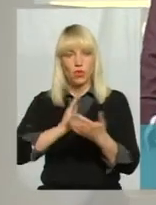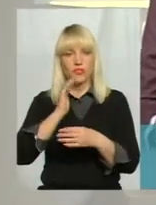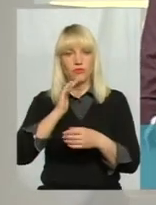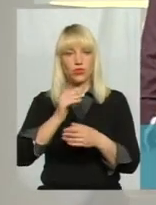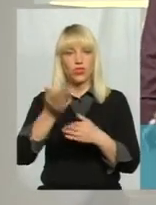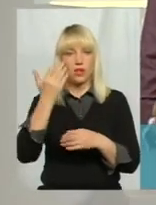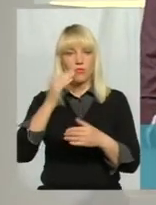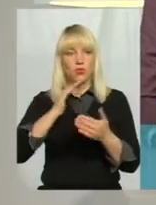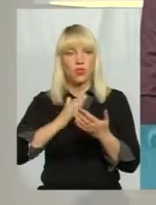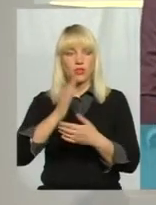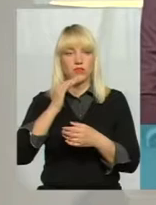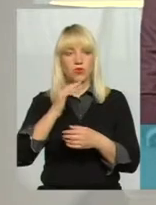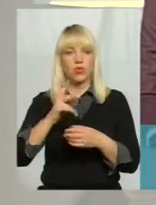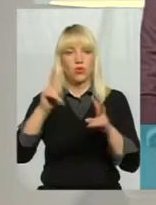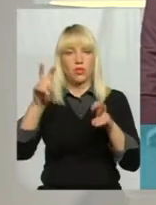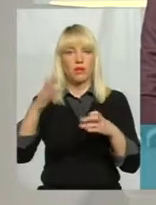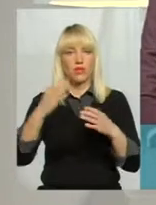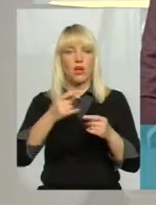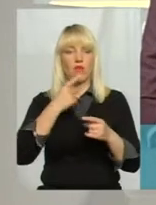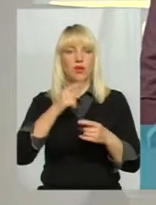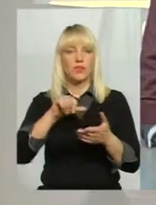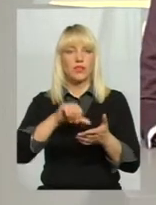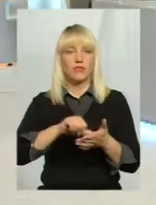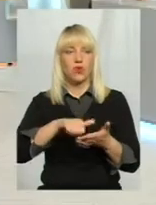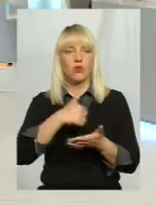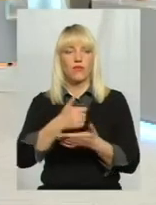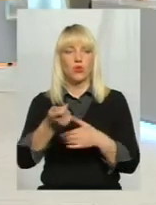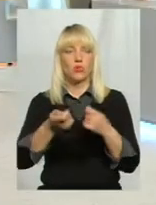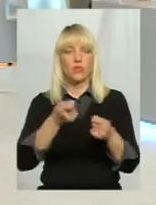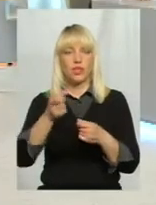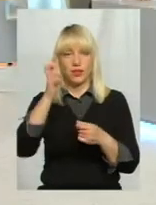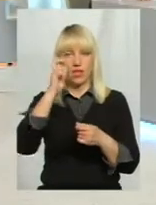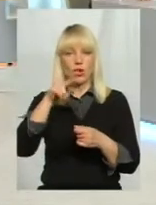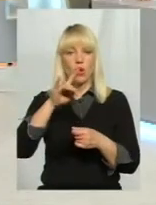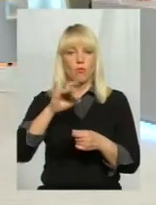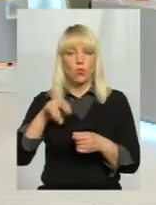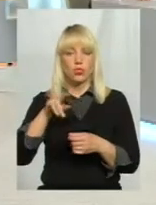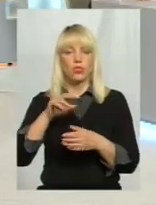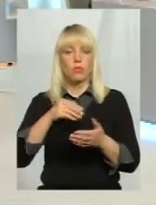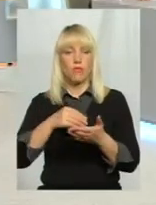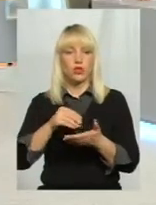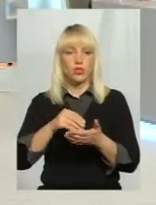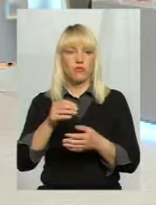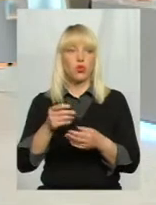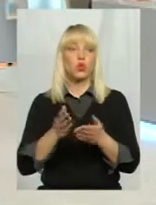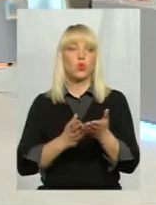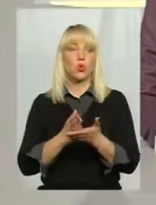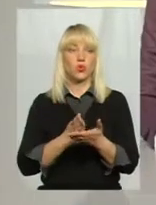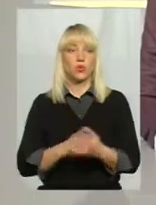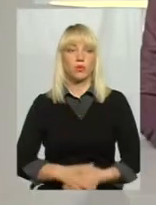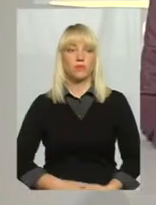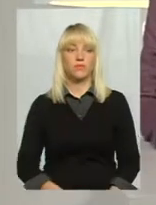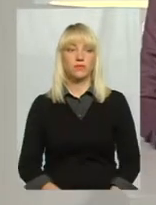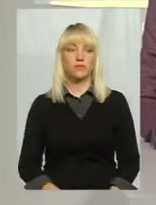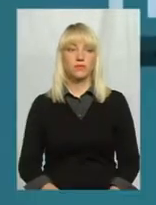водопроводах області. У темі дня говорив представник головного управління Держпродспоживслужби області Микола Габрикевич. Давайте його